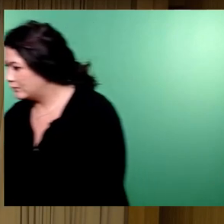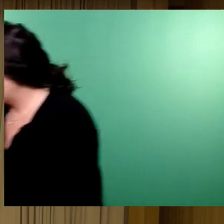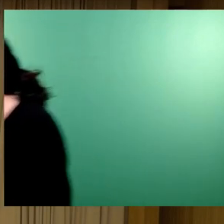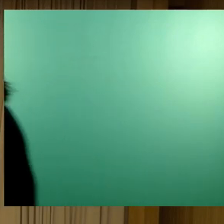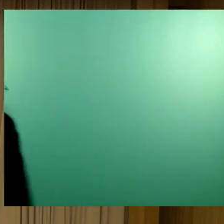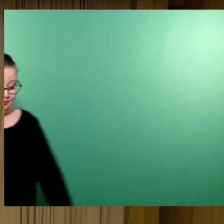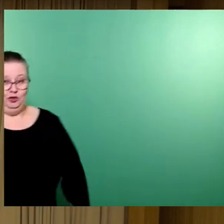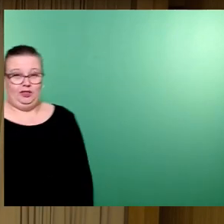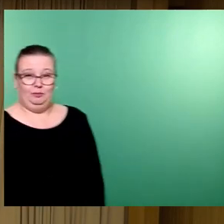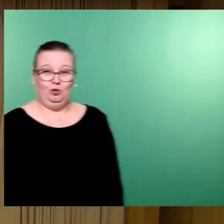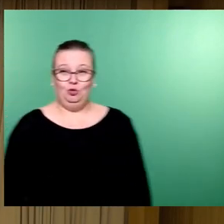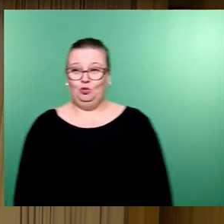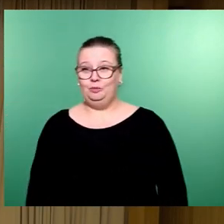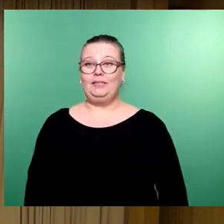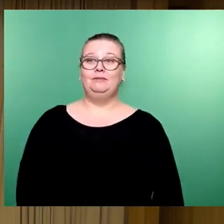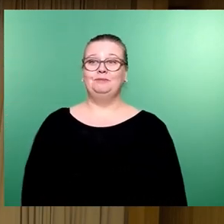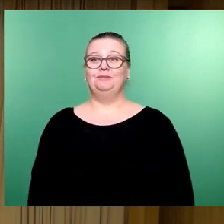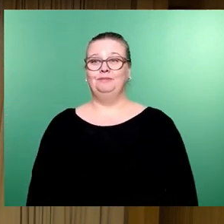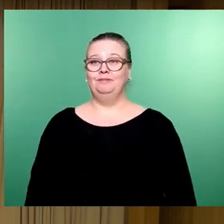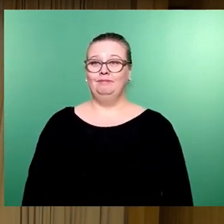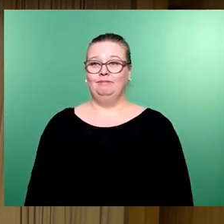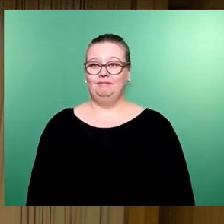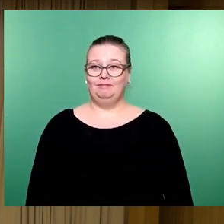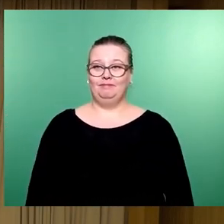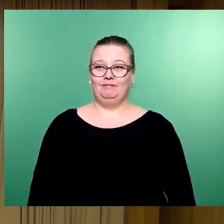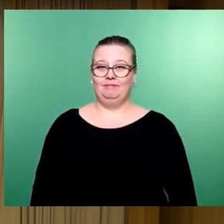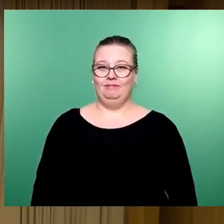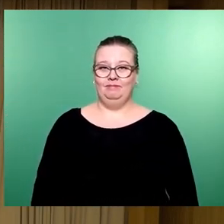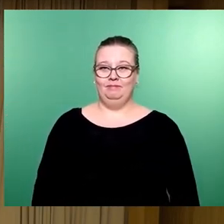So, und zum Abschluss der Fraktionsrunde, Bündnis 90 Die Grünen, Herr Hans.